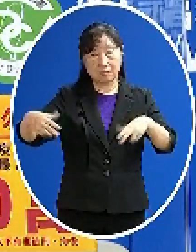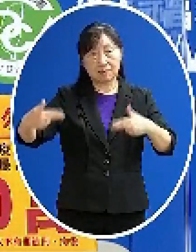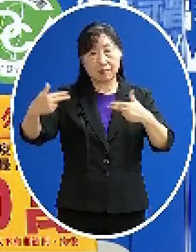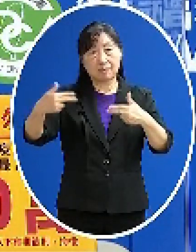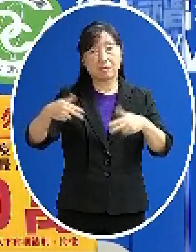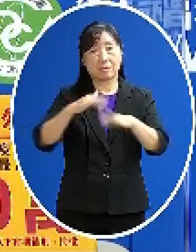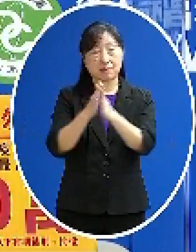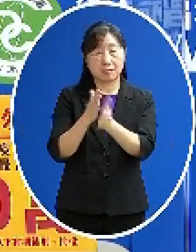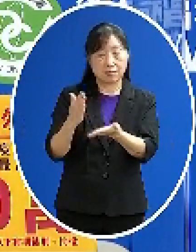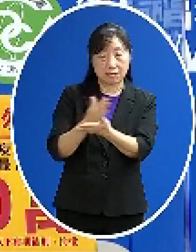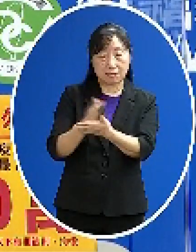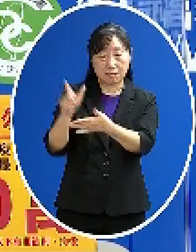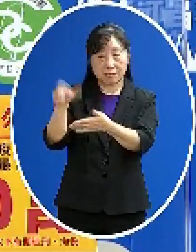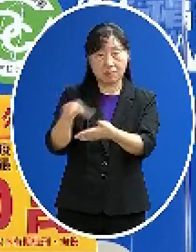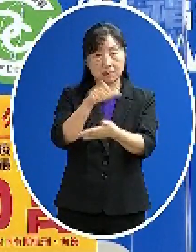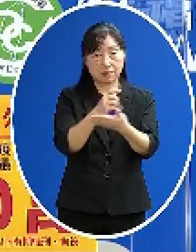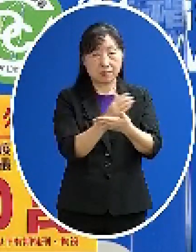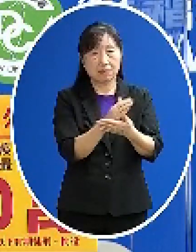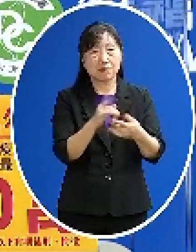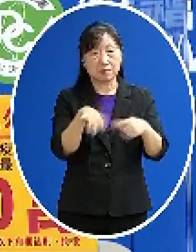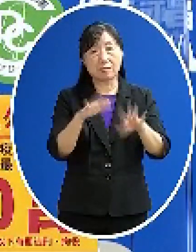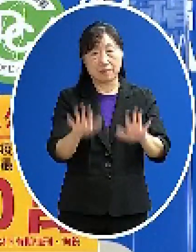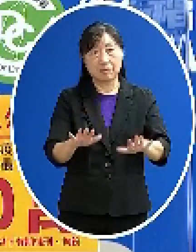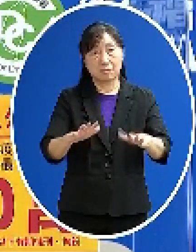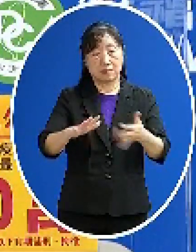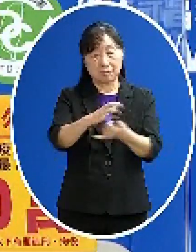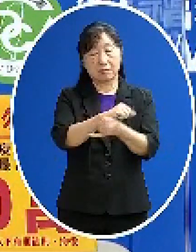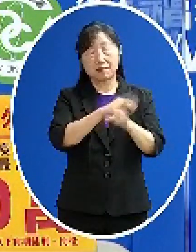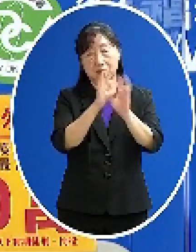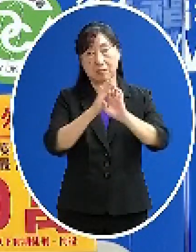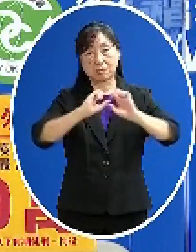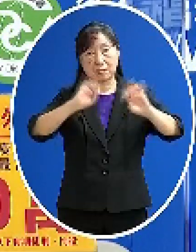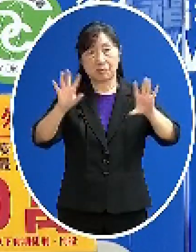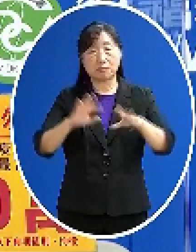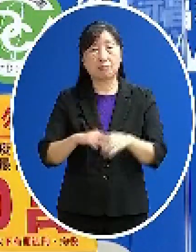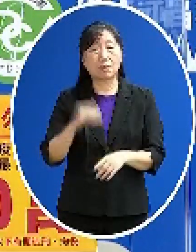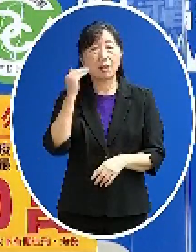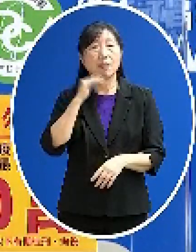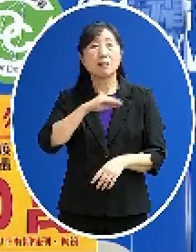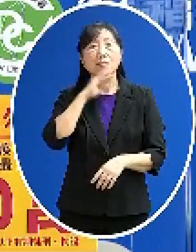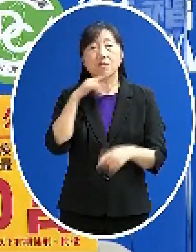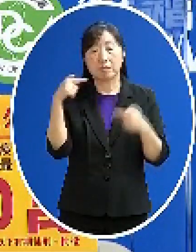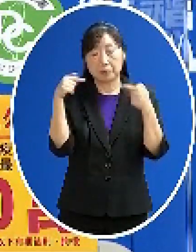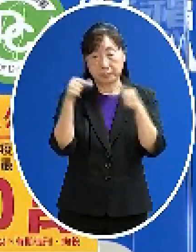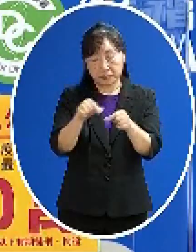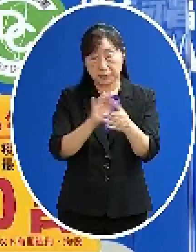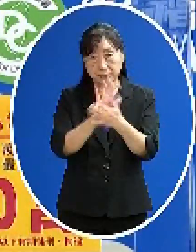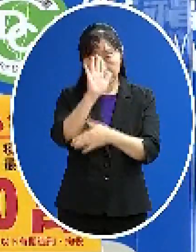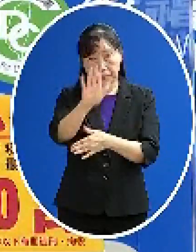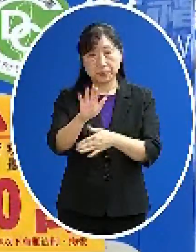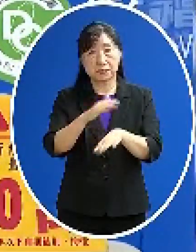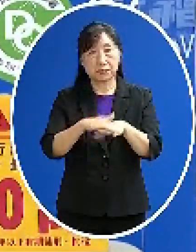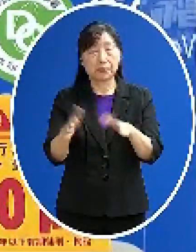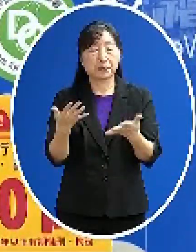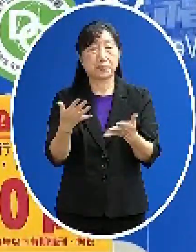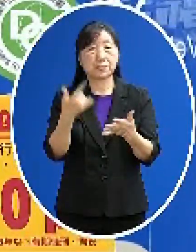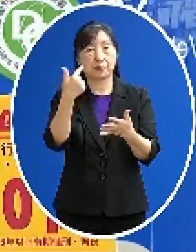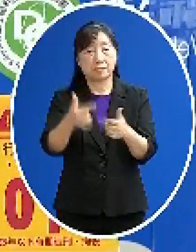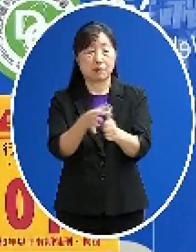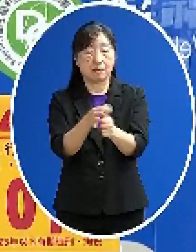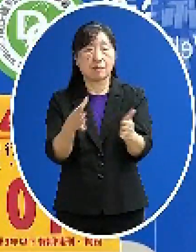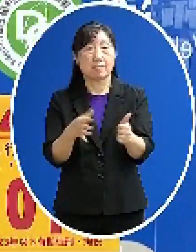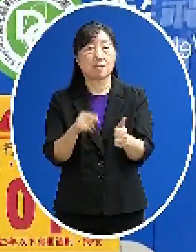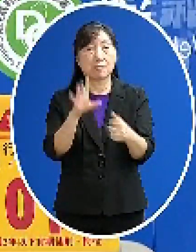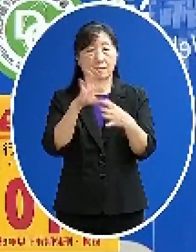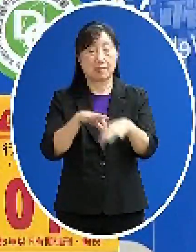推動要全面的來推動那各樣規定當然都會鬆綁這因應疫情 盡量避免這不必